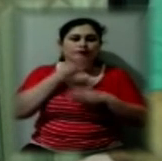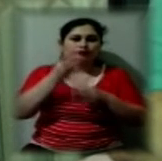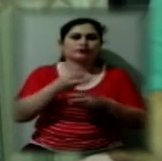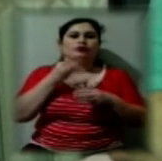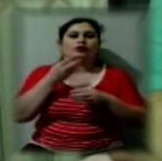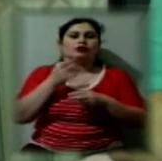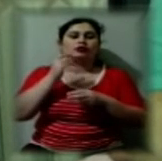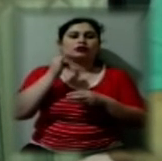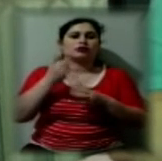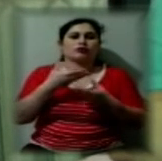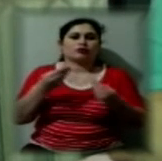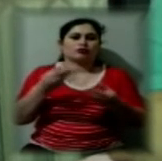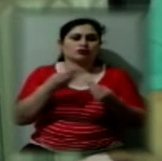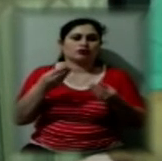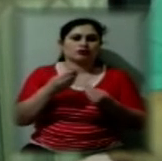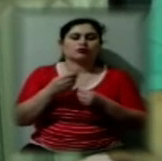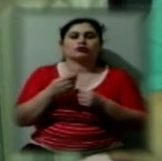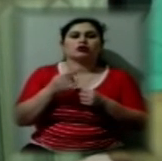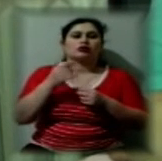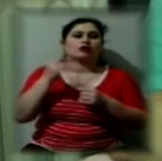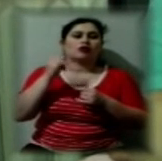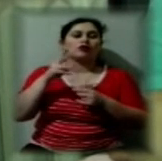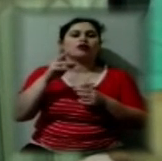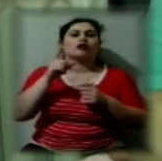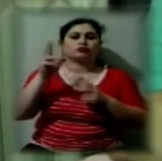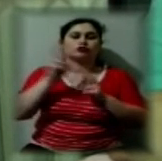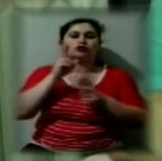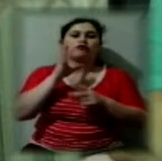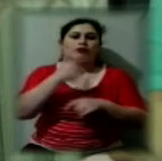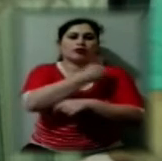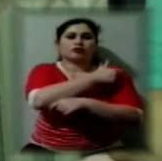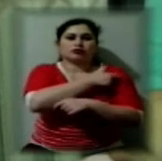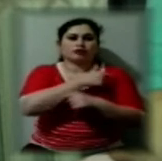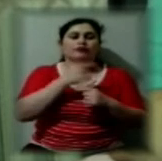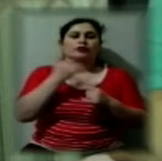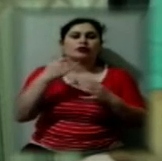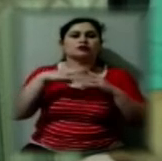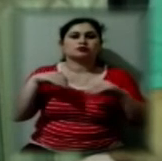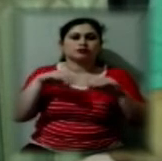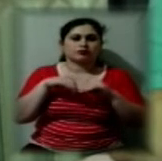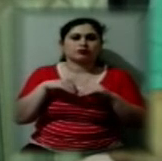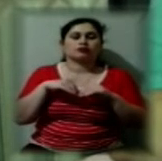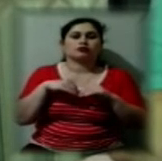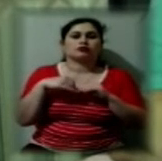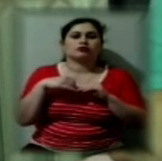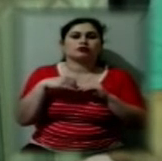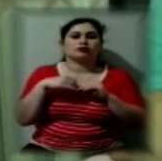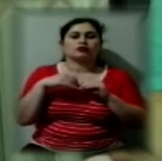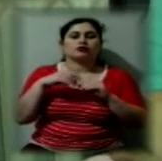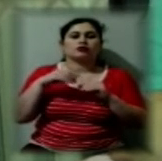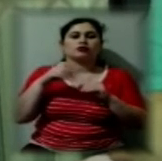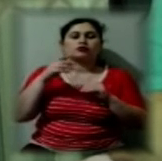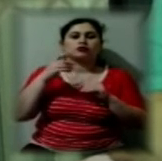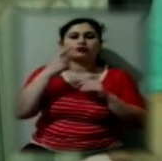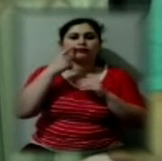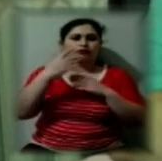пронос нестерпний. І вони звернулися в лікарню. Це сім'я, дорослі до нас, а